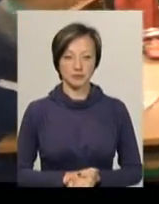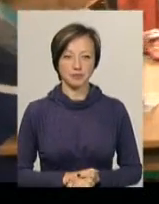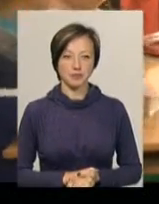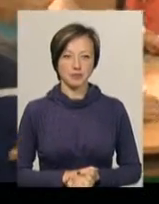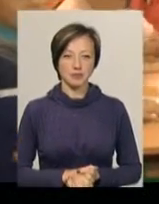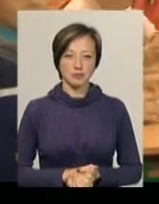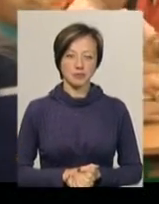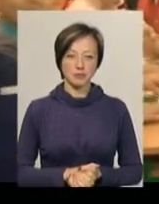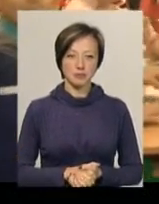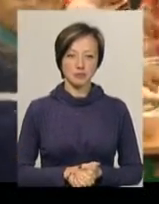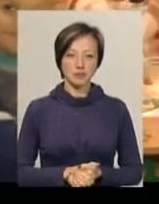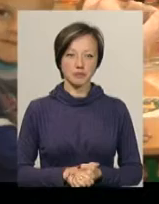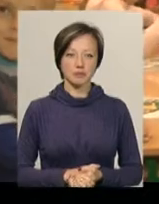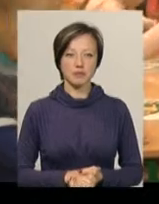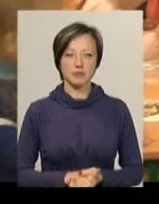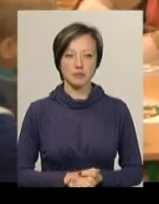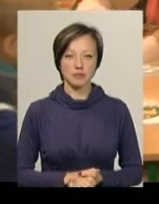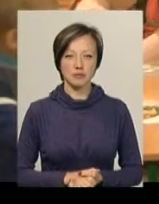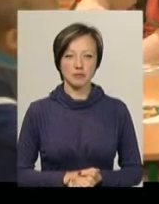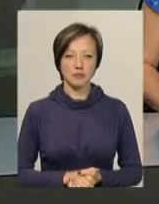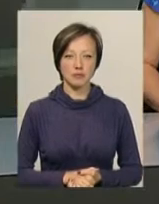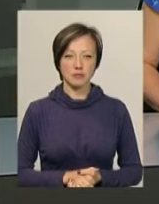Денисенко, Іван Мовчан, новини Поділля Центр.